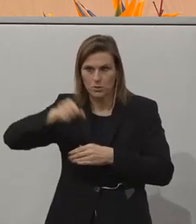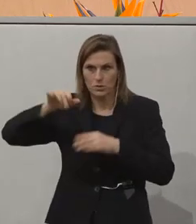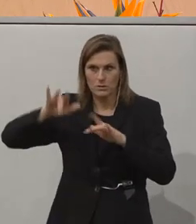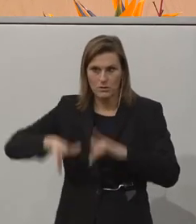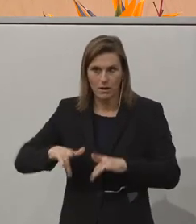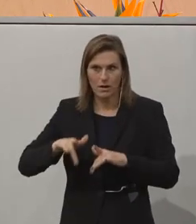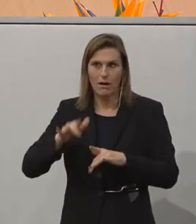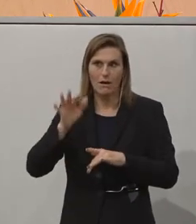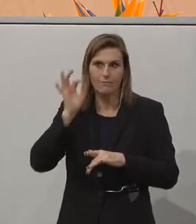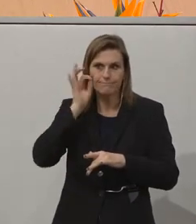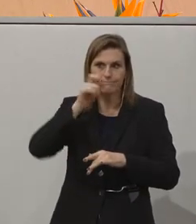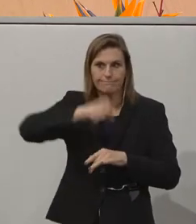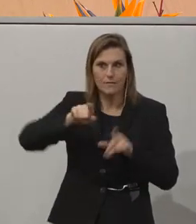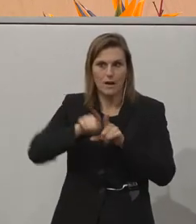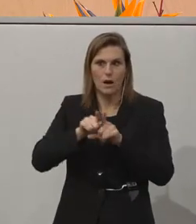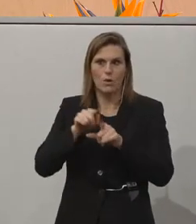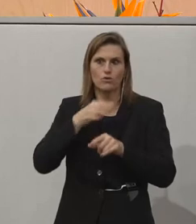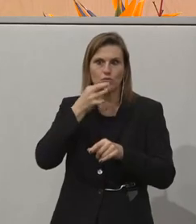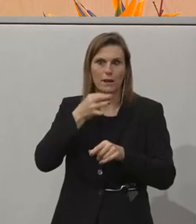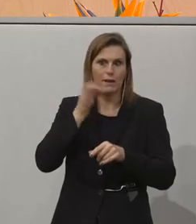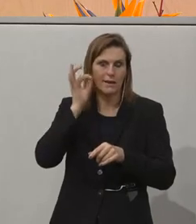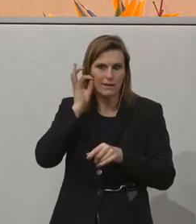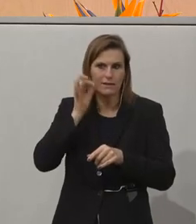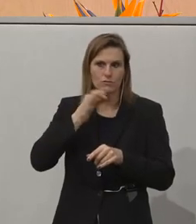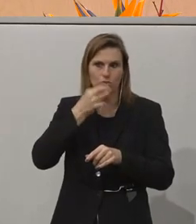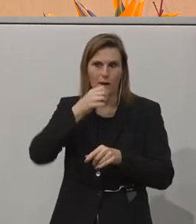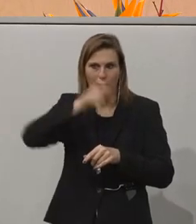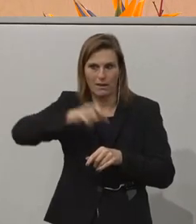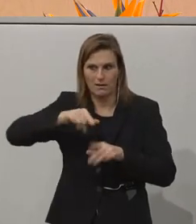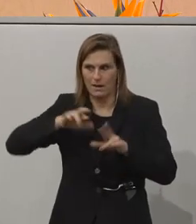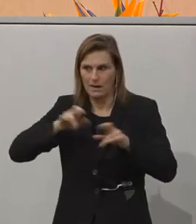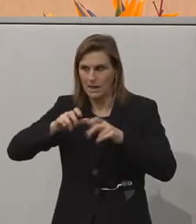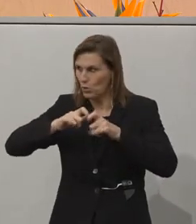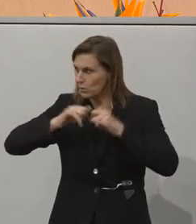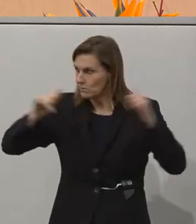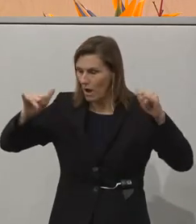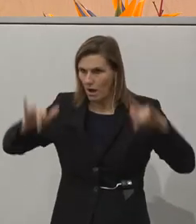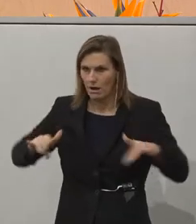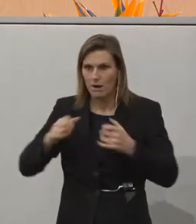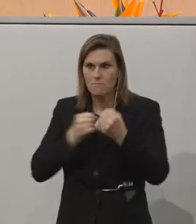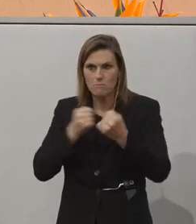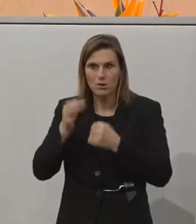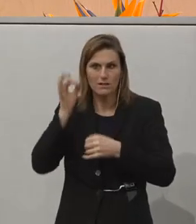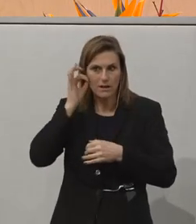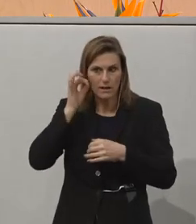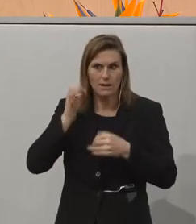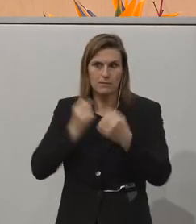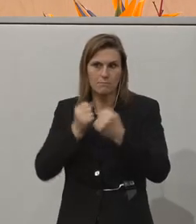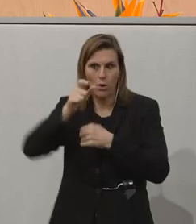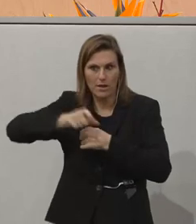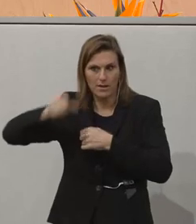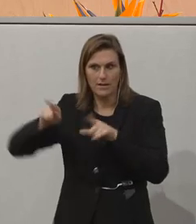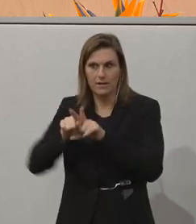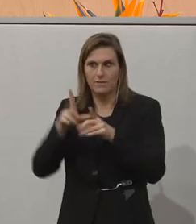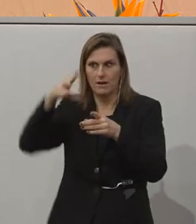alle Sprecherinnen und Sprecher von der Regierungsbank aus, an Politikerinnen und Politiker, die sich